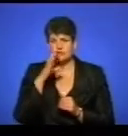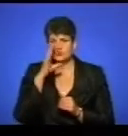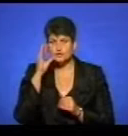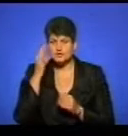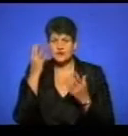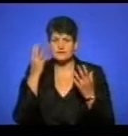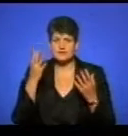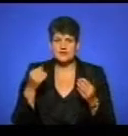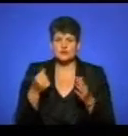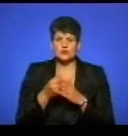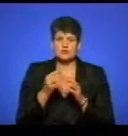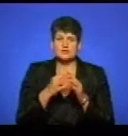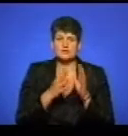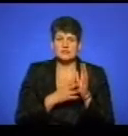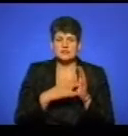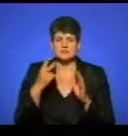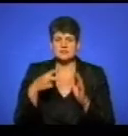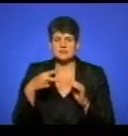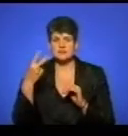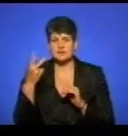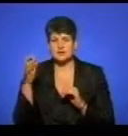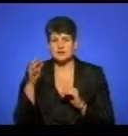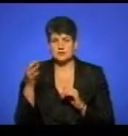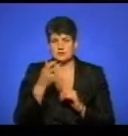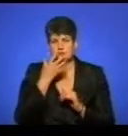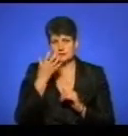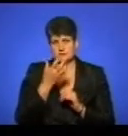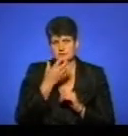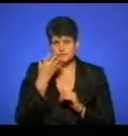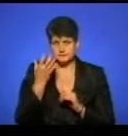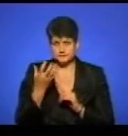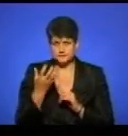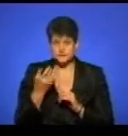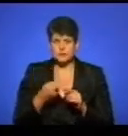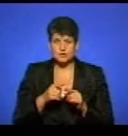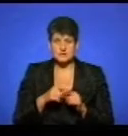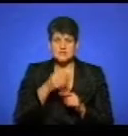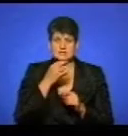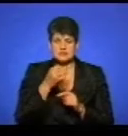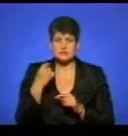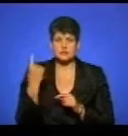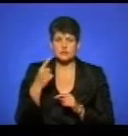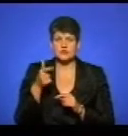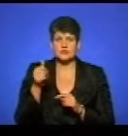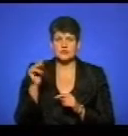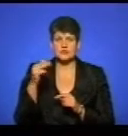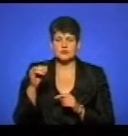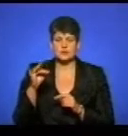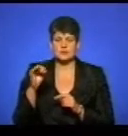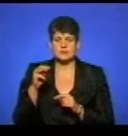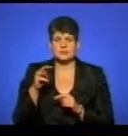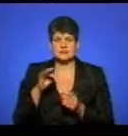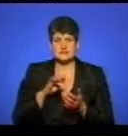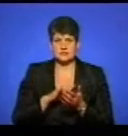і в день до 19-22 градусів з позначкою «плюс». Про це нам повідомила синоптик обласного гідрометцентру Оксана